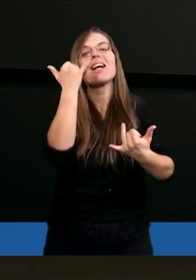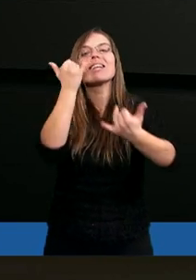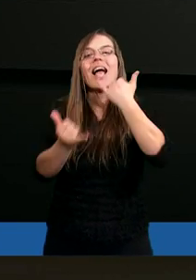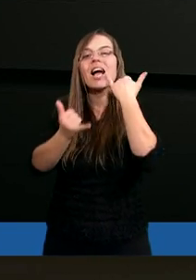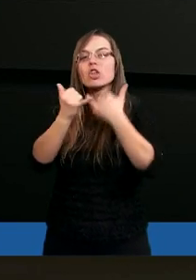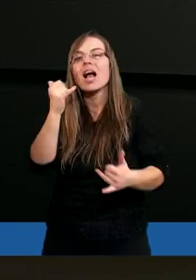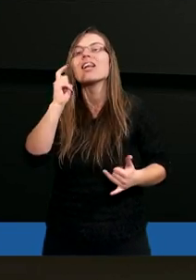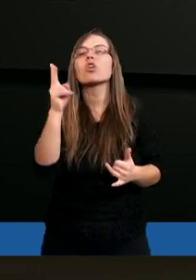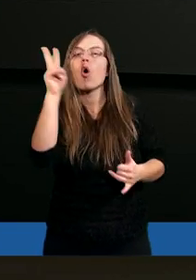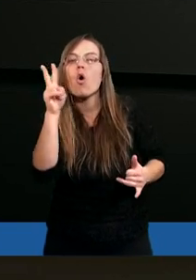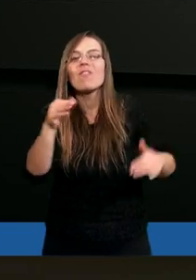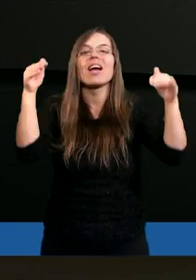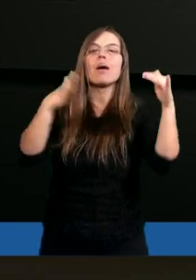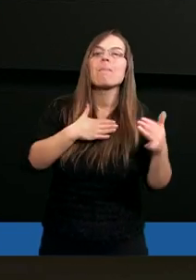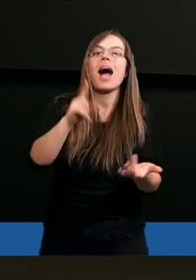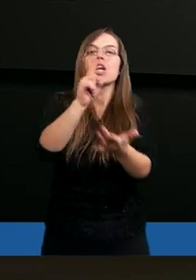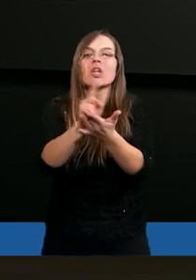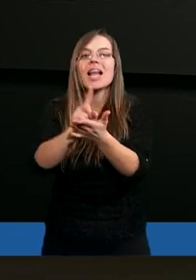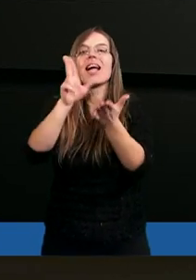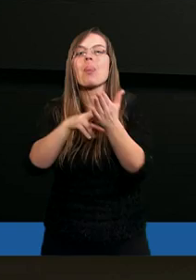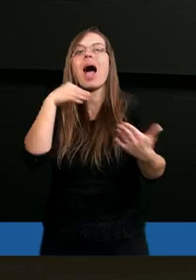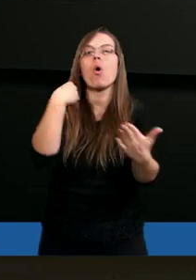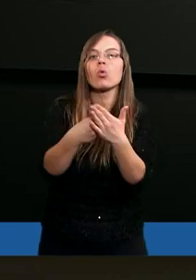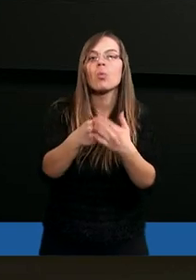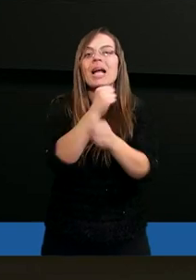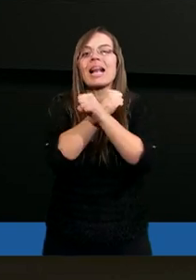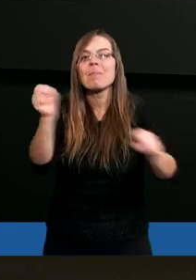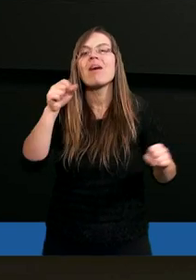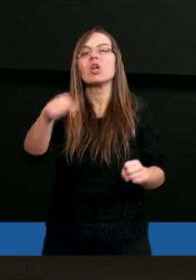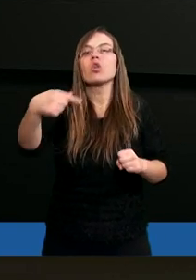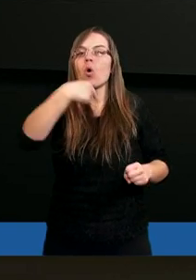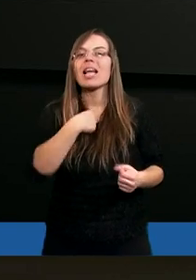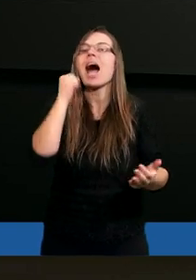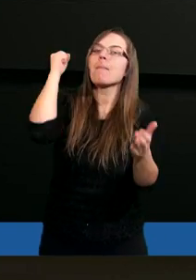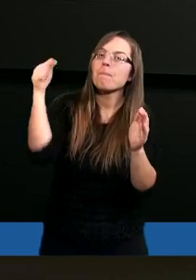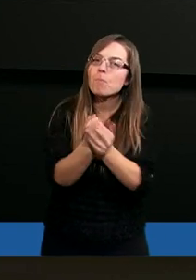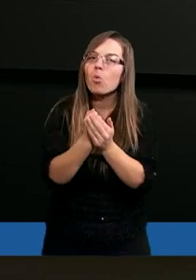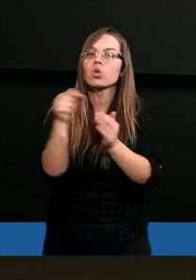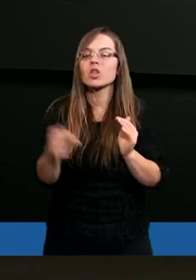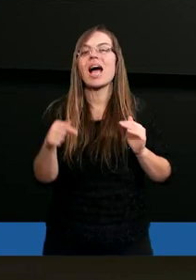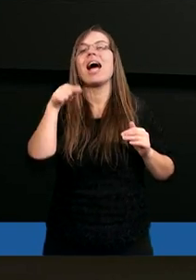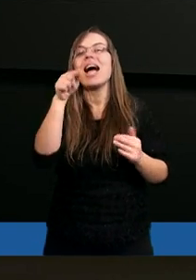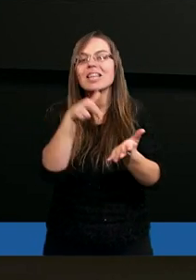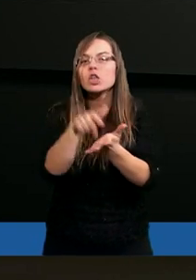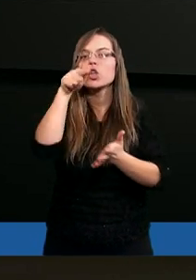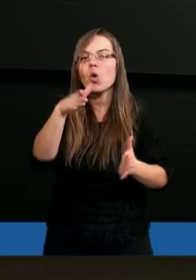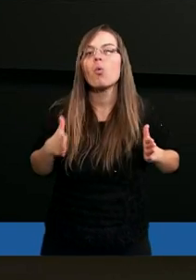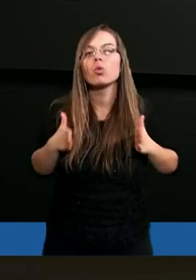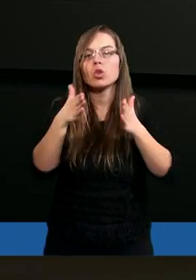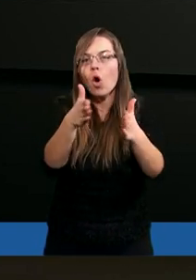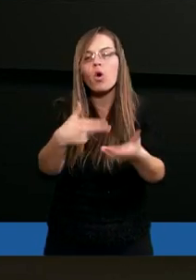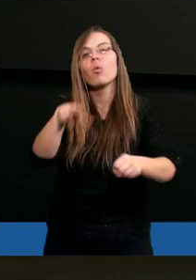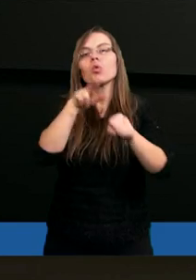jeżeli ktokolwiek może mieć szansę na odkupienie, na zbawienie, to ja muszę pójść tą drogą,